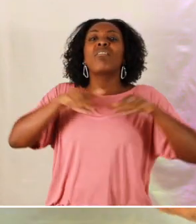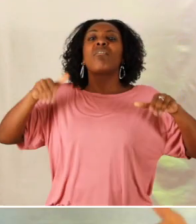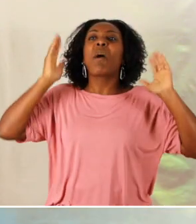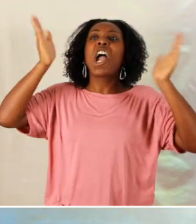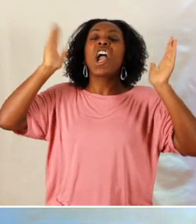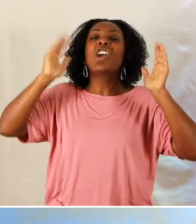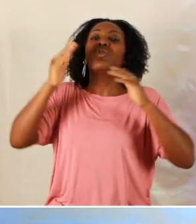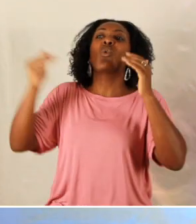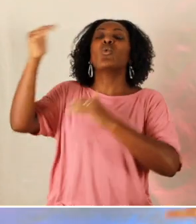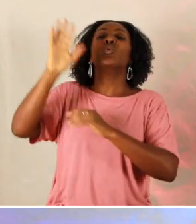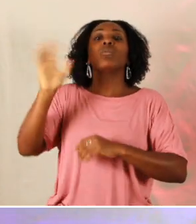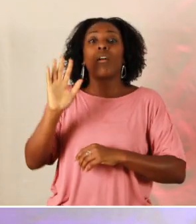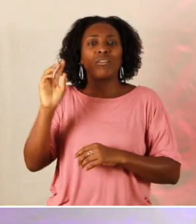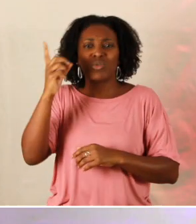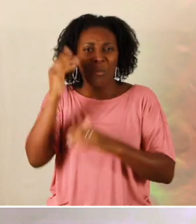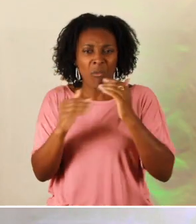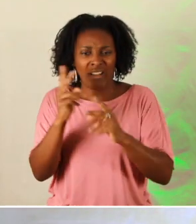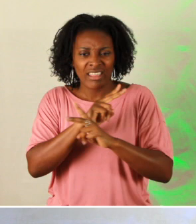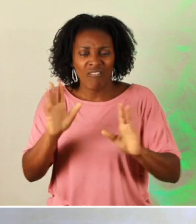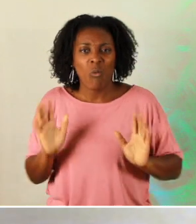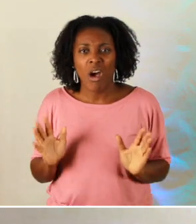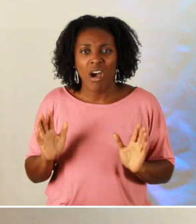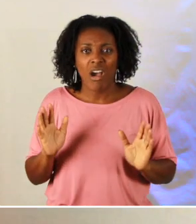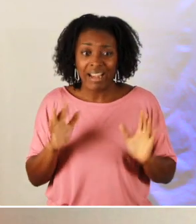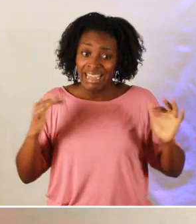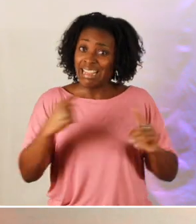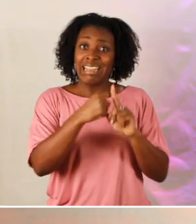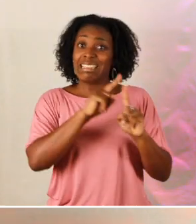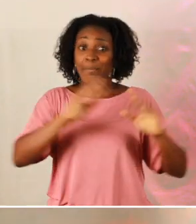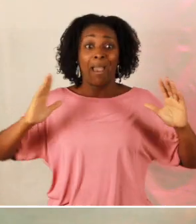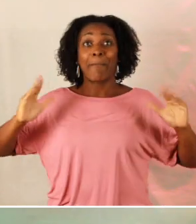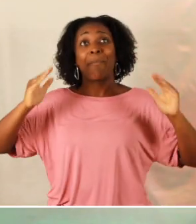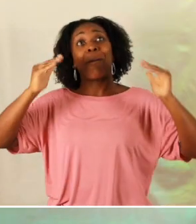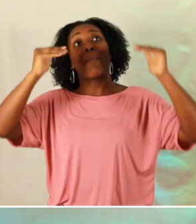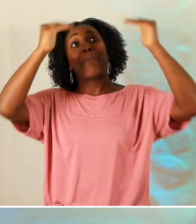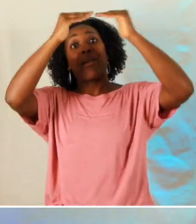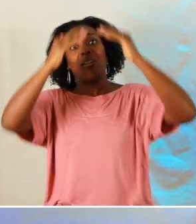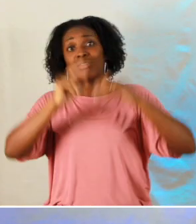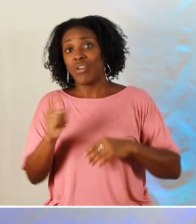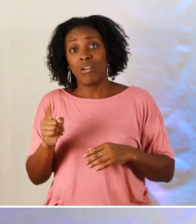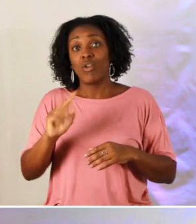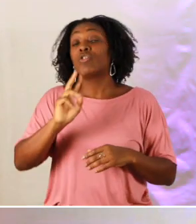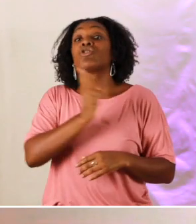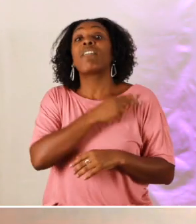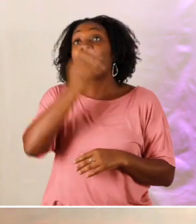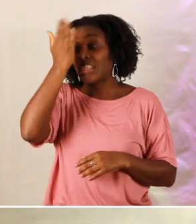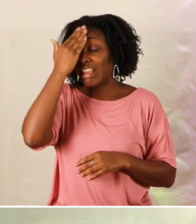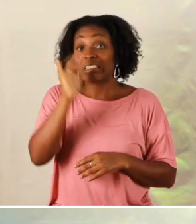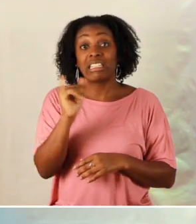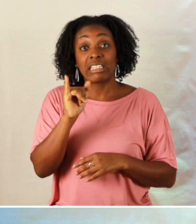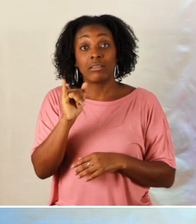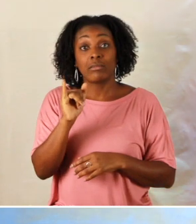ah bah lui il est prêché il est sur l'estrade donc il est supérieur non c'est pas dans le plan de dieu l'église n'est pas pyramidale le chef est la tête